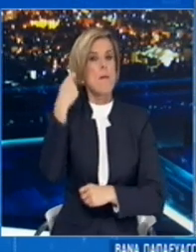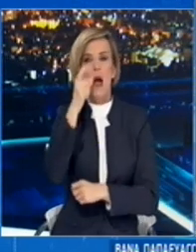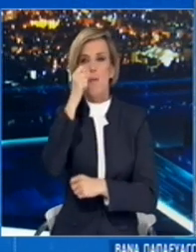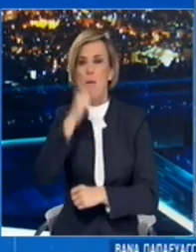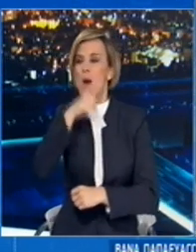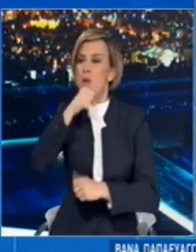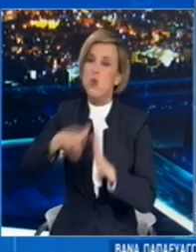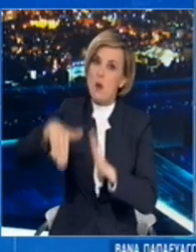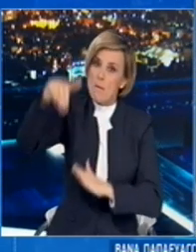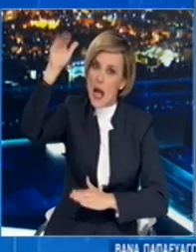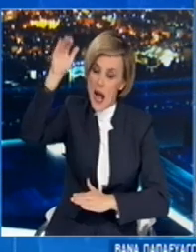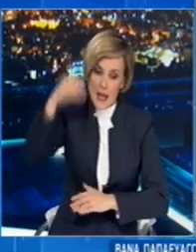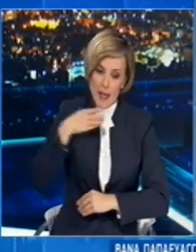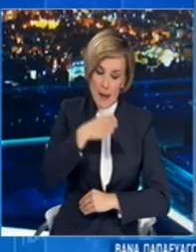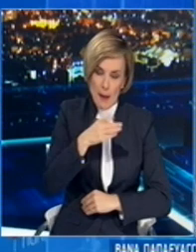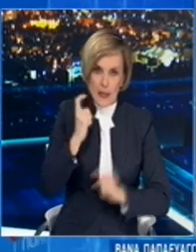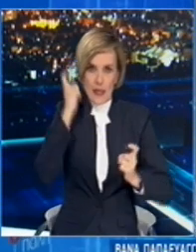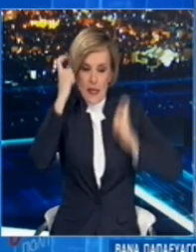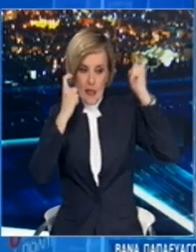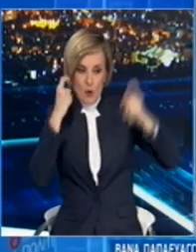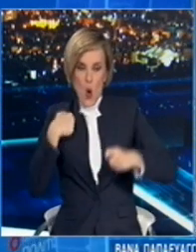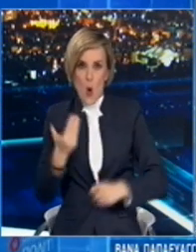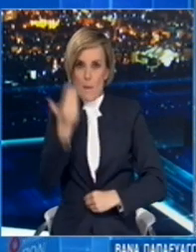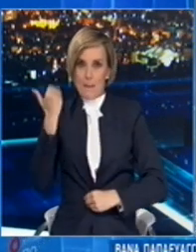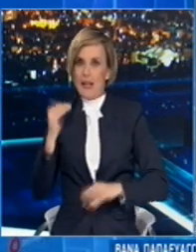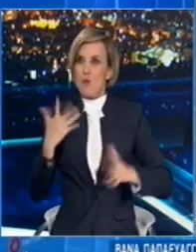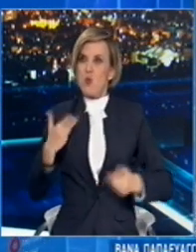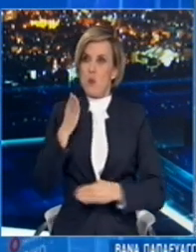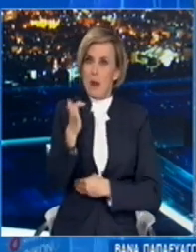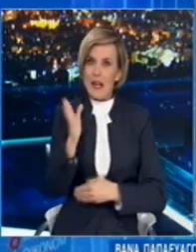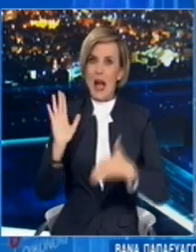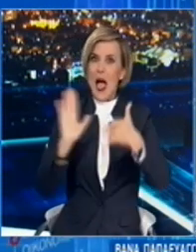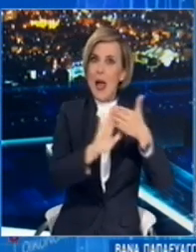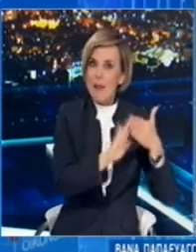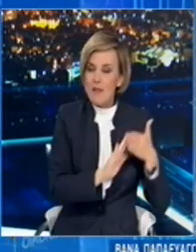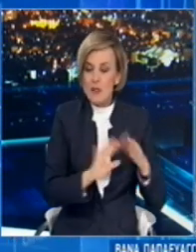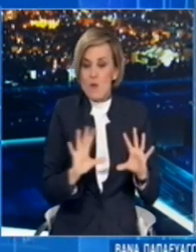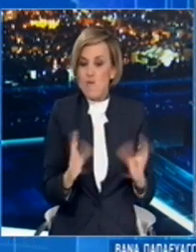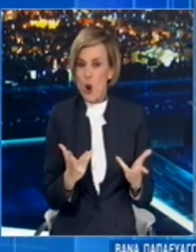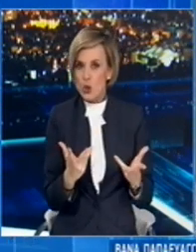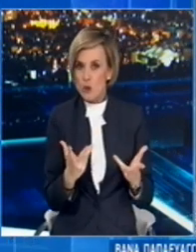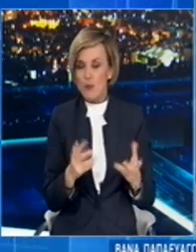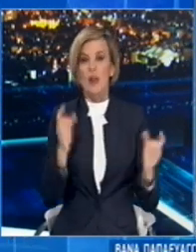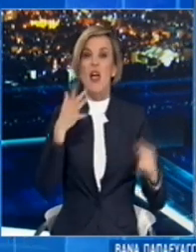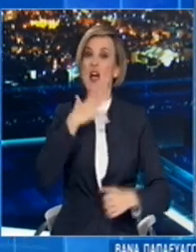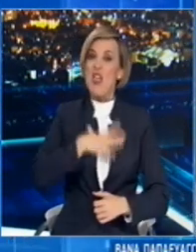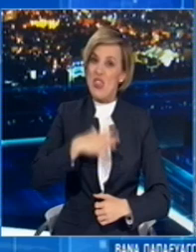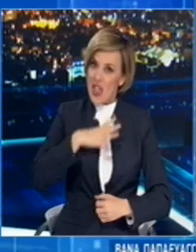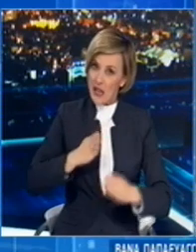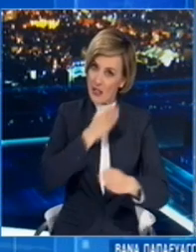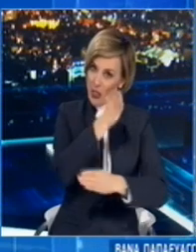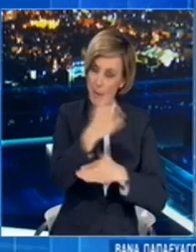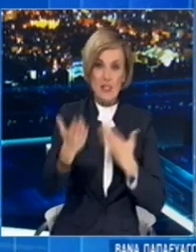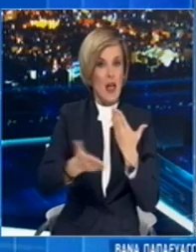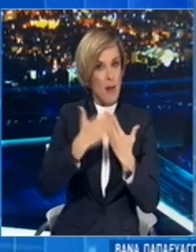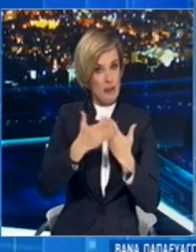την έκθεσή μας στις τελευταίες δύο εβδομάδες. Ο συγχρεωτισμός και οι συναθήσεις ιδιαίτερα σε κλειστούς και μη καλά αριζόμενους χώρους